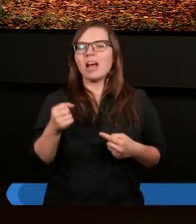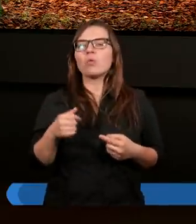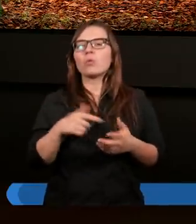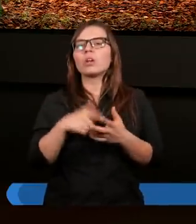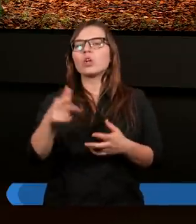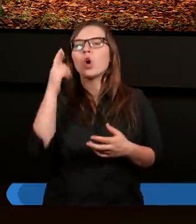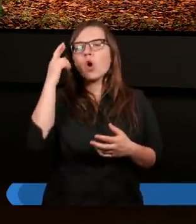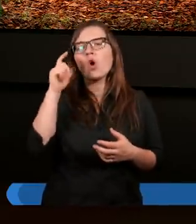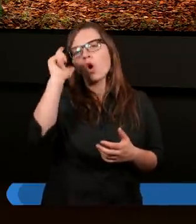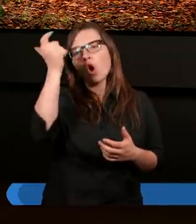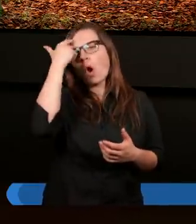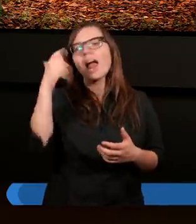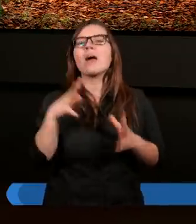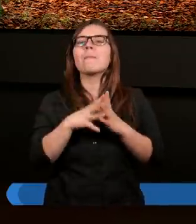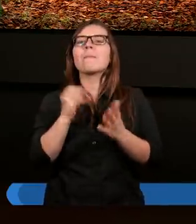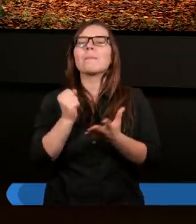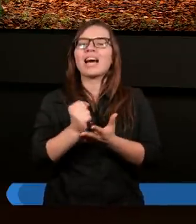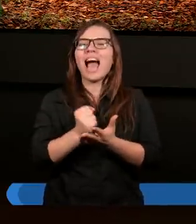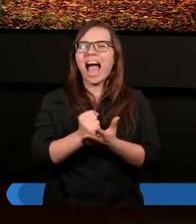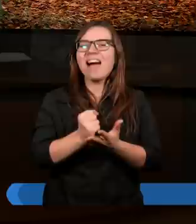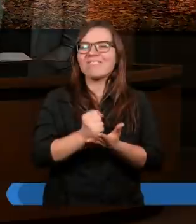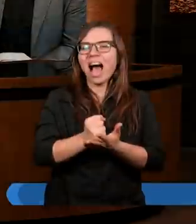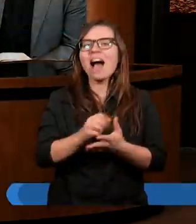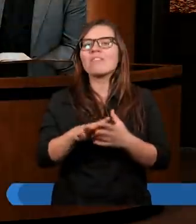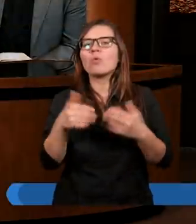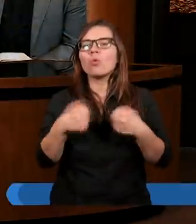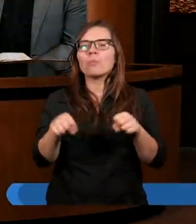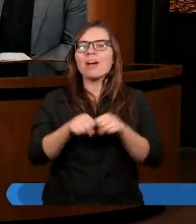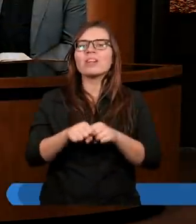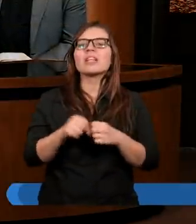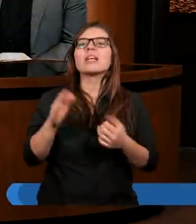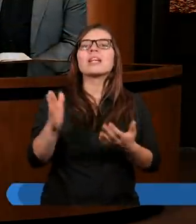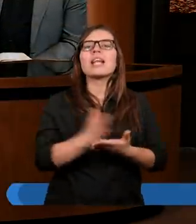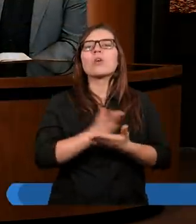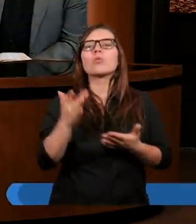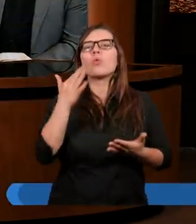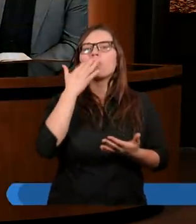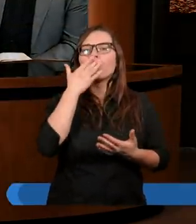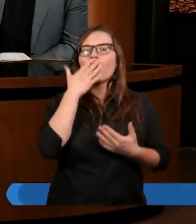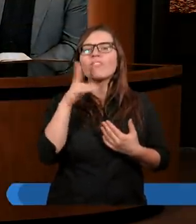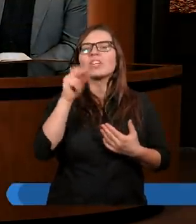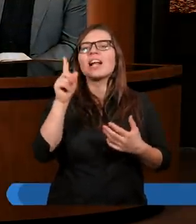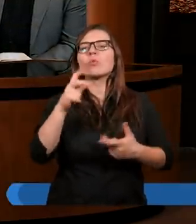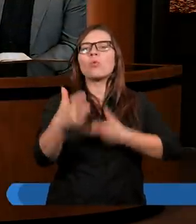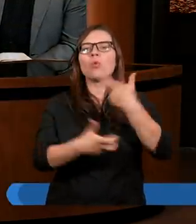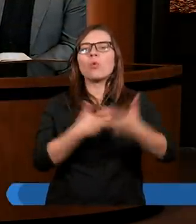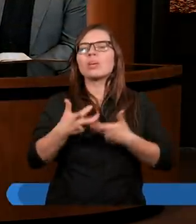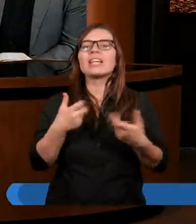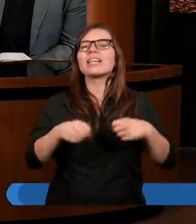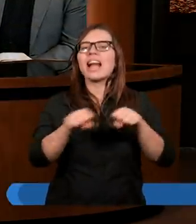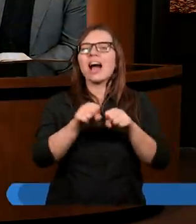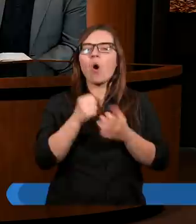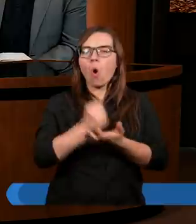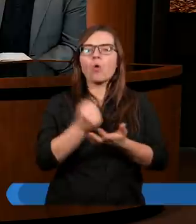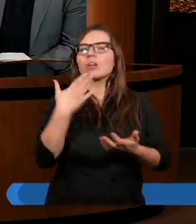Paweł rozumiał rolę prawa w usprawiedliwieniu? Właśnie, niektórzy mówią, że z uczynków zakonu nie będzie